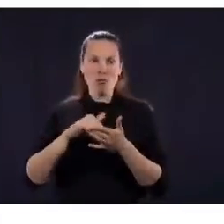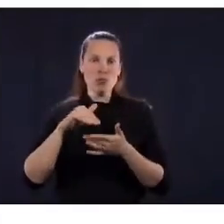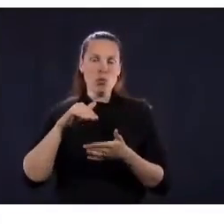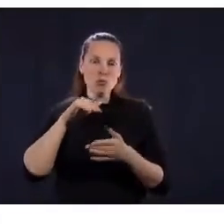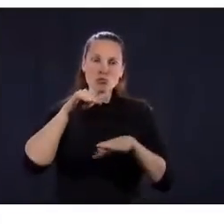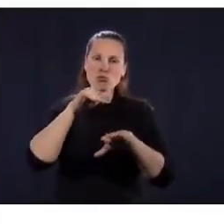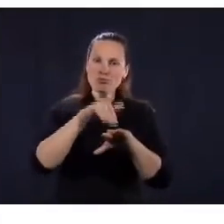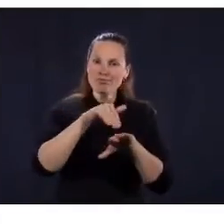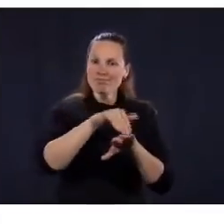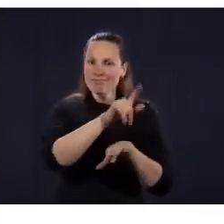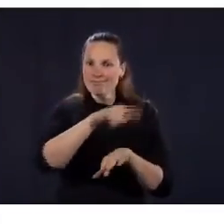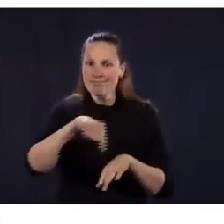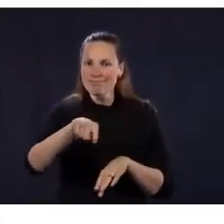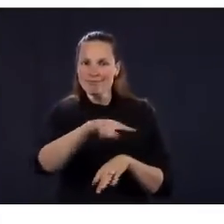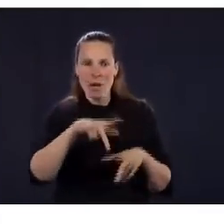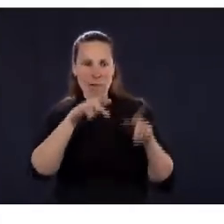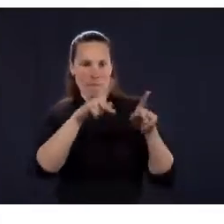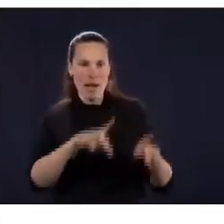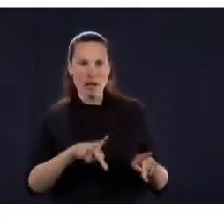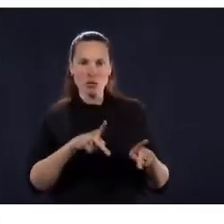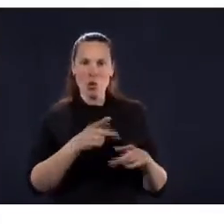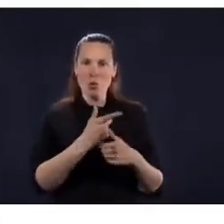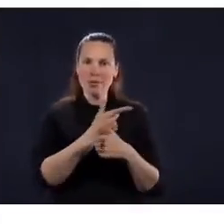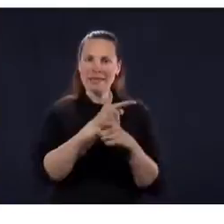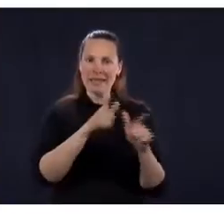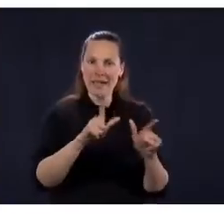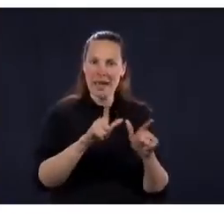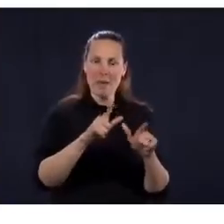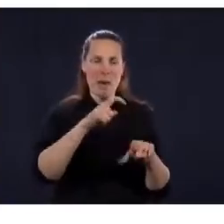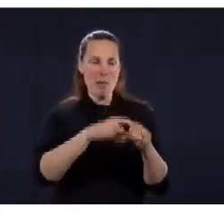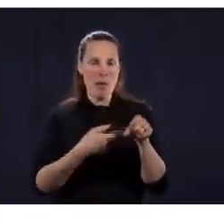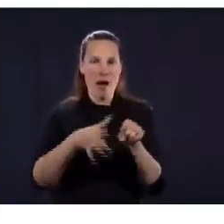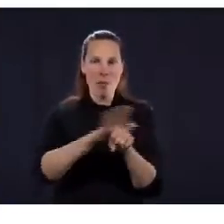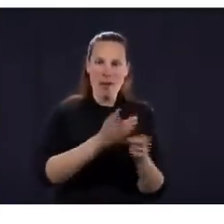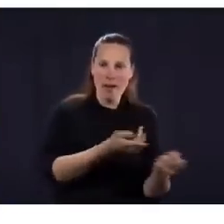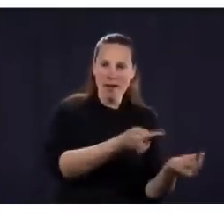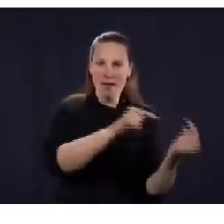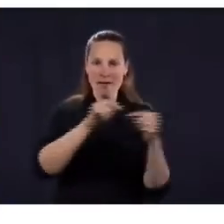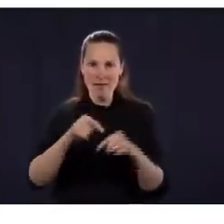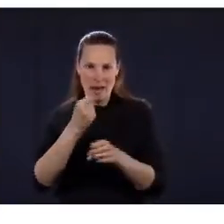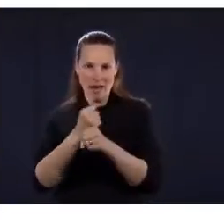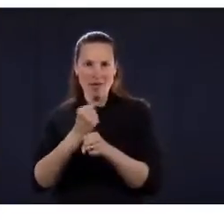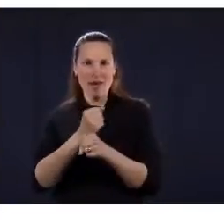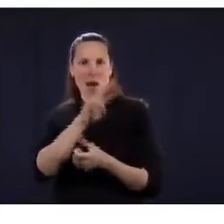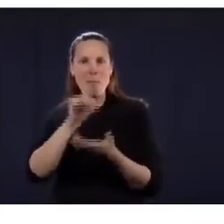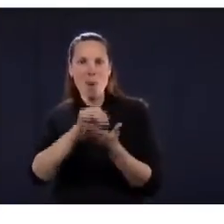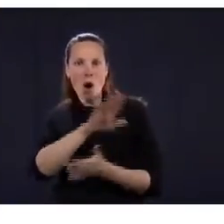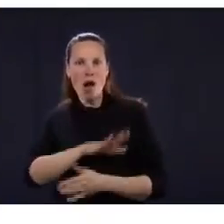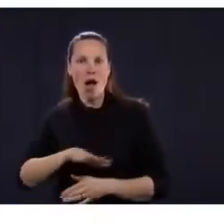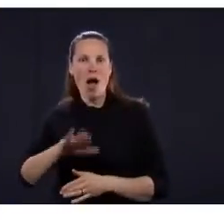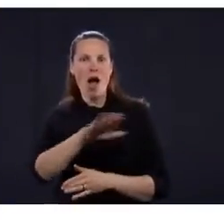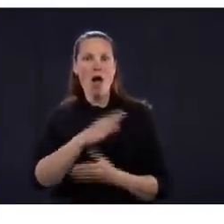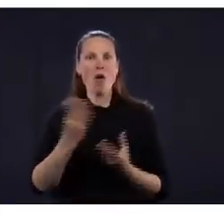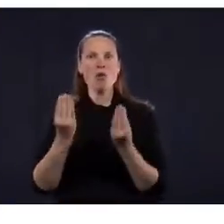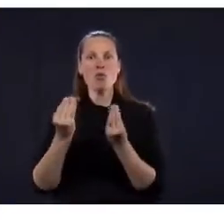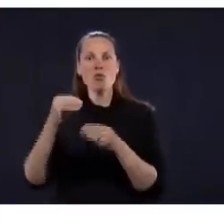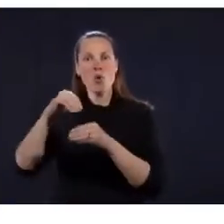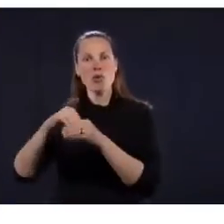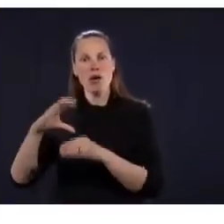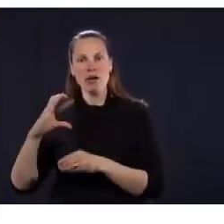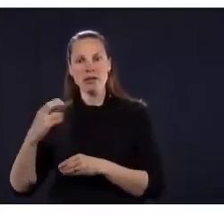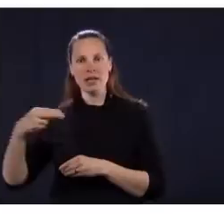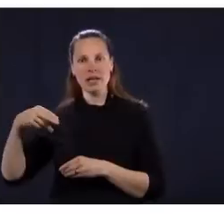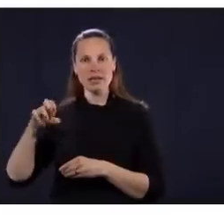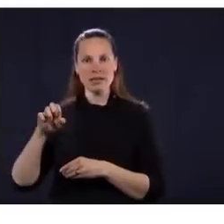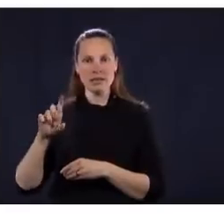au site « Je contribue ». Mais comme je vous dis, il des gens fatigués, là, puis ça ferait du bien d'être capable d'en